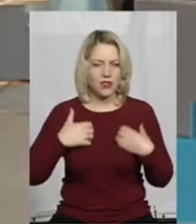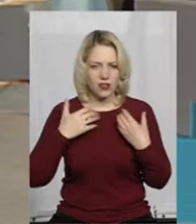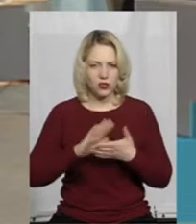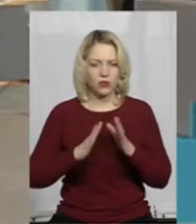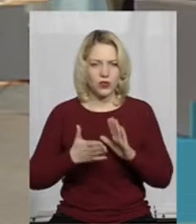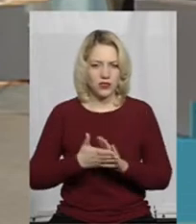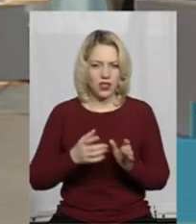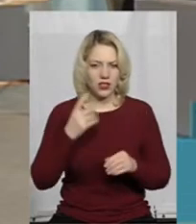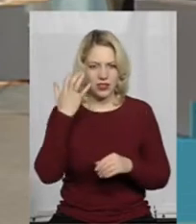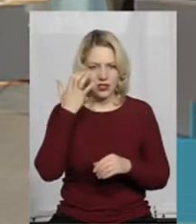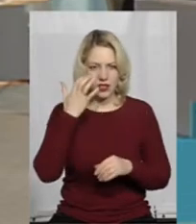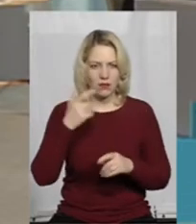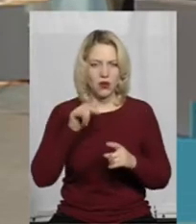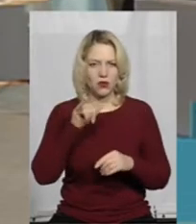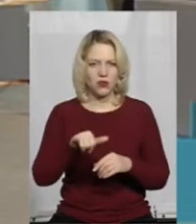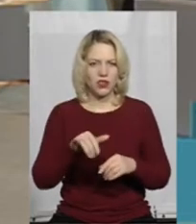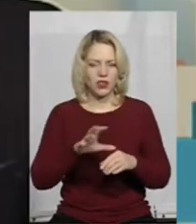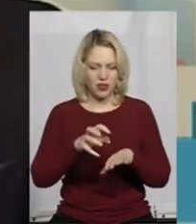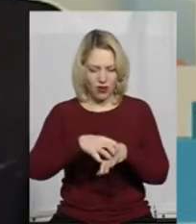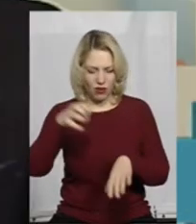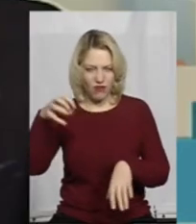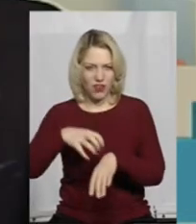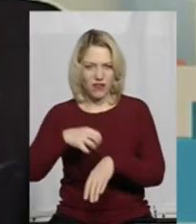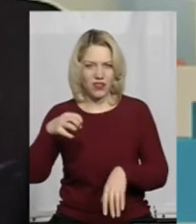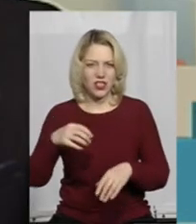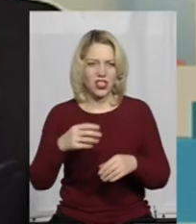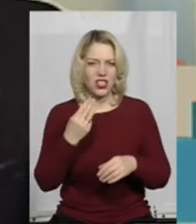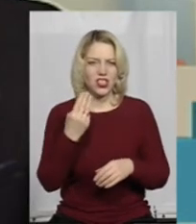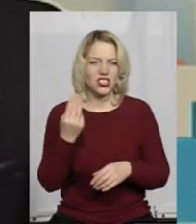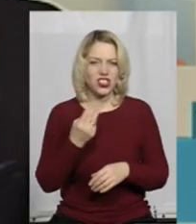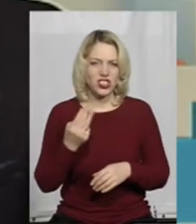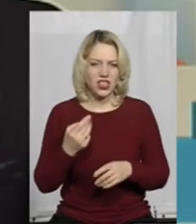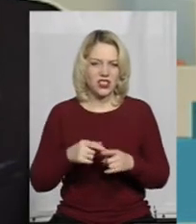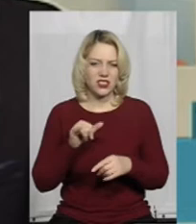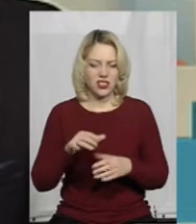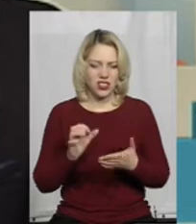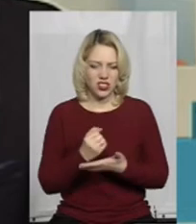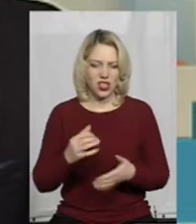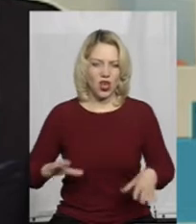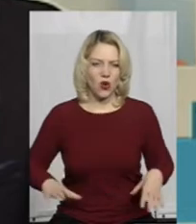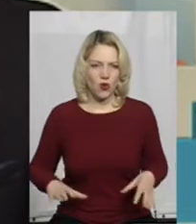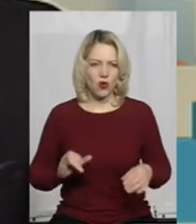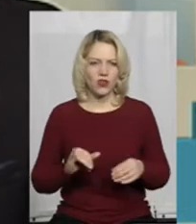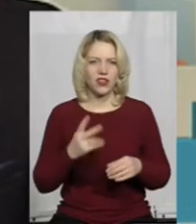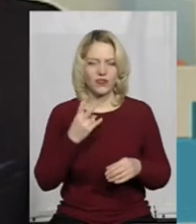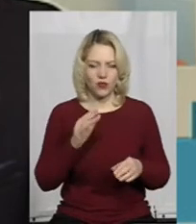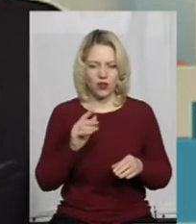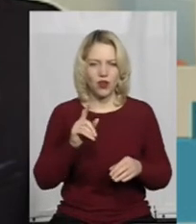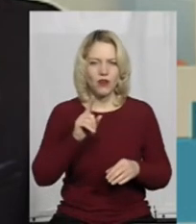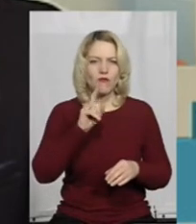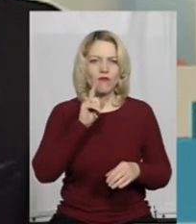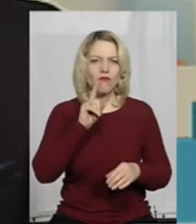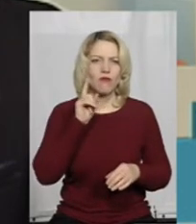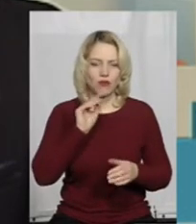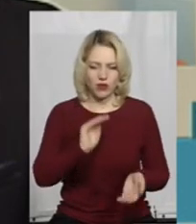стані, клочі вирвані з неї, це і шкіри, в шерсті. Найшли поні і знайшли двоє лошад. Вони просто під відкритим небом, на